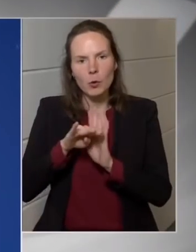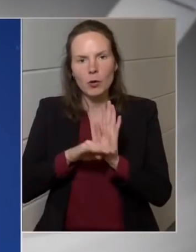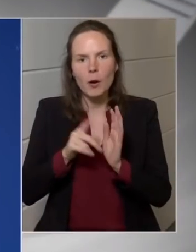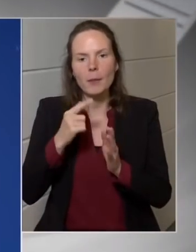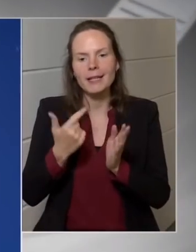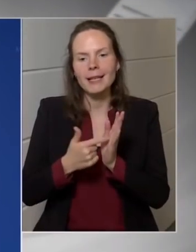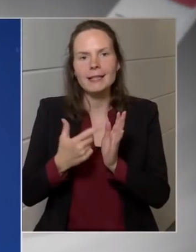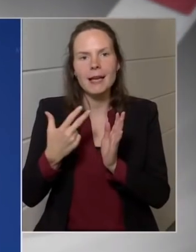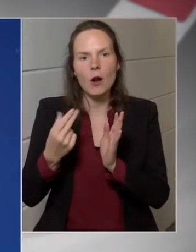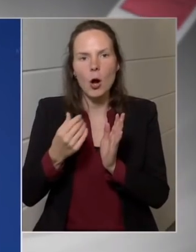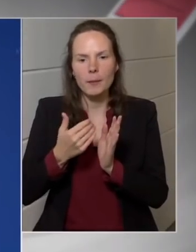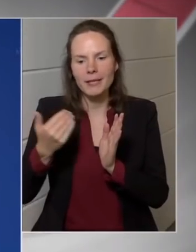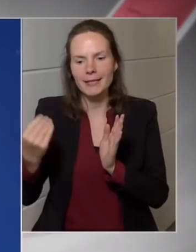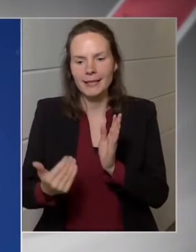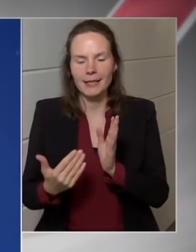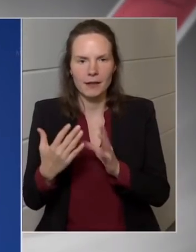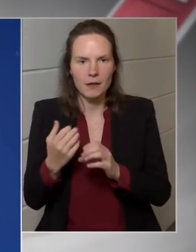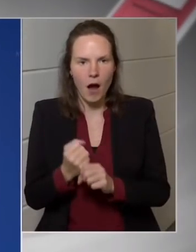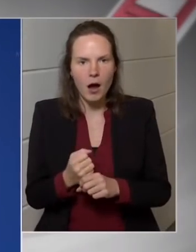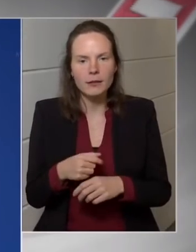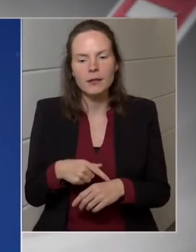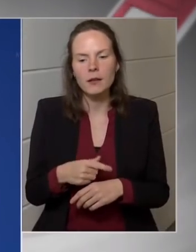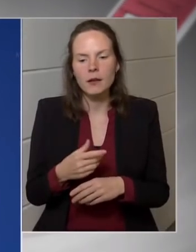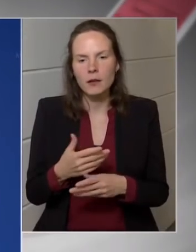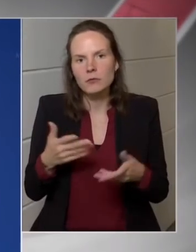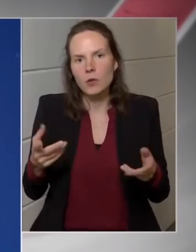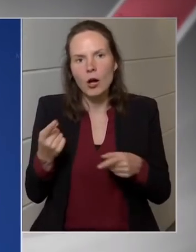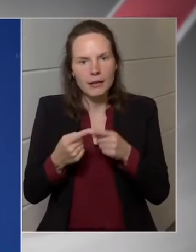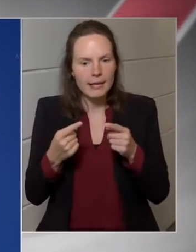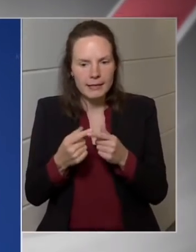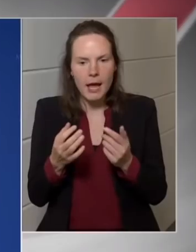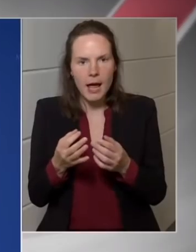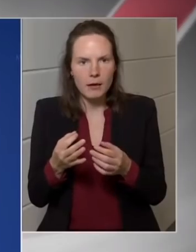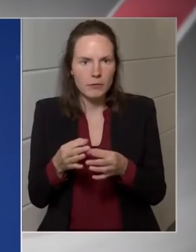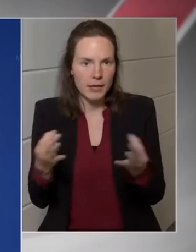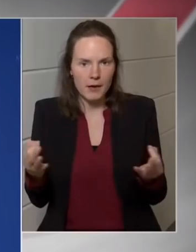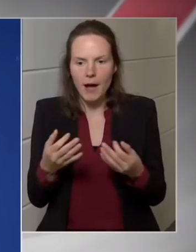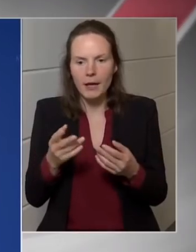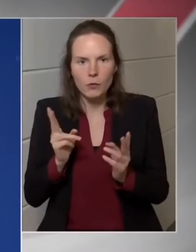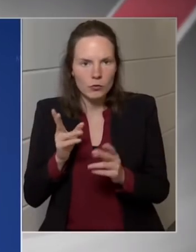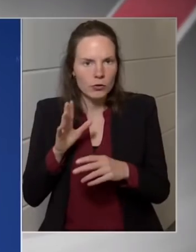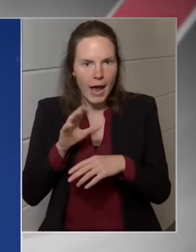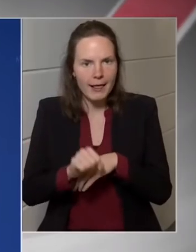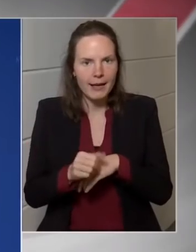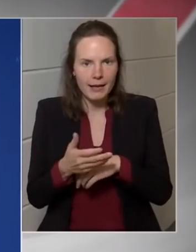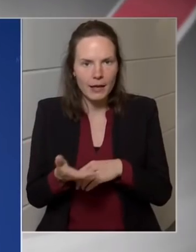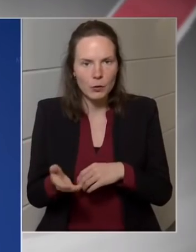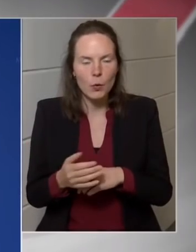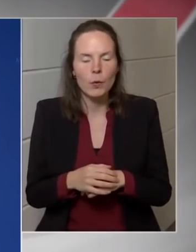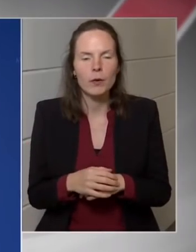jó része egyébként nyilvános és elérhető. Ezeket a